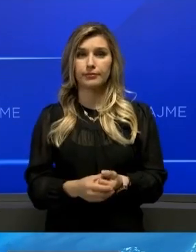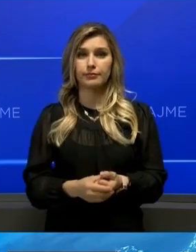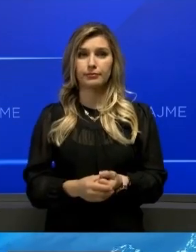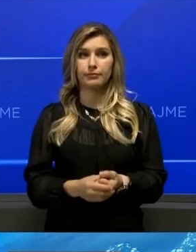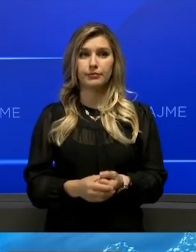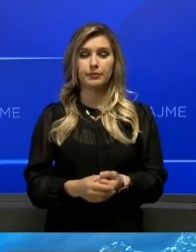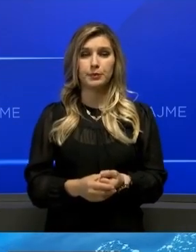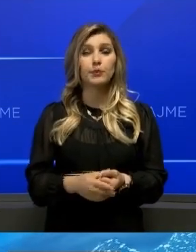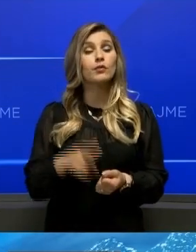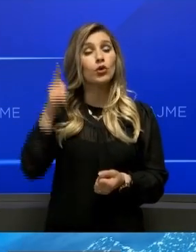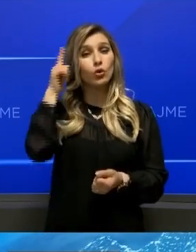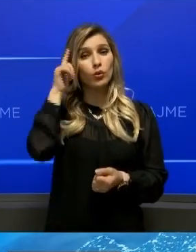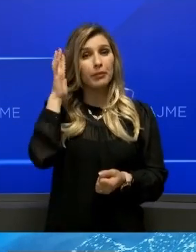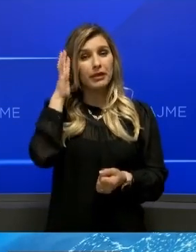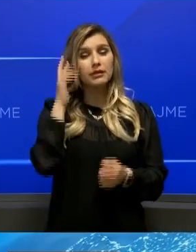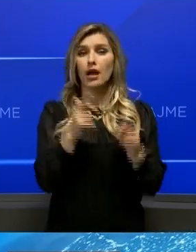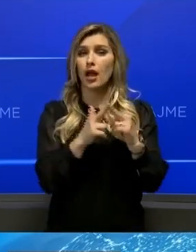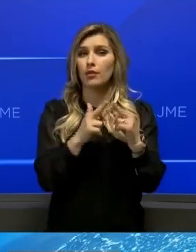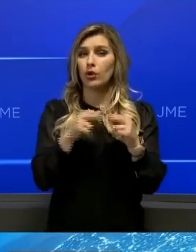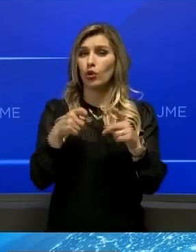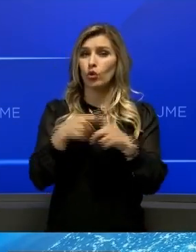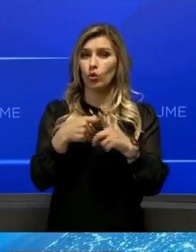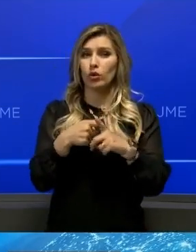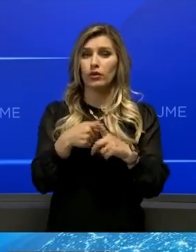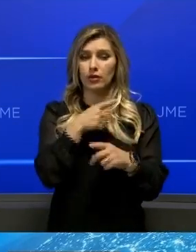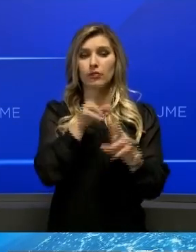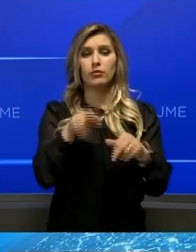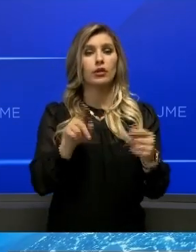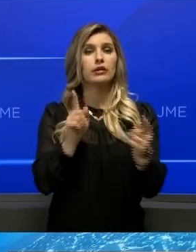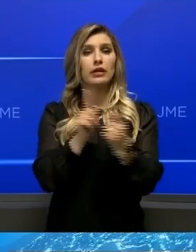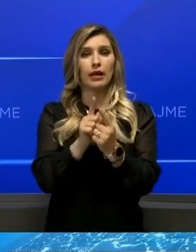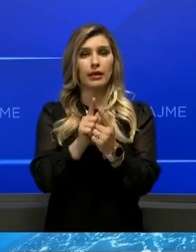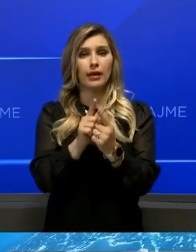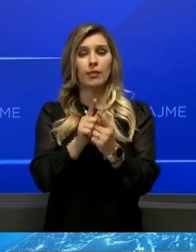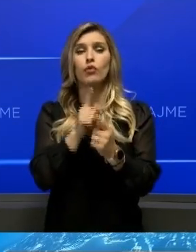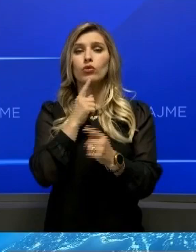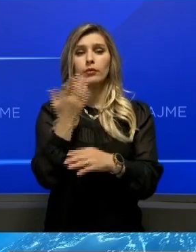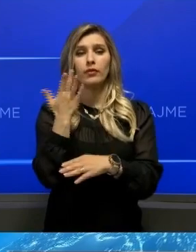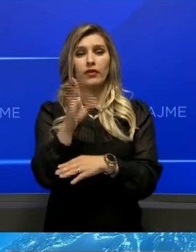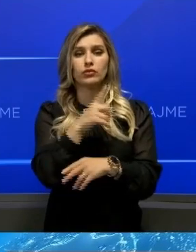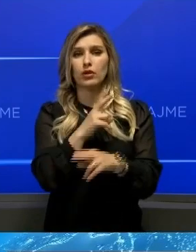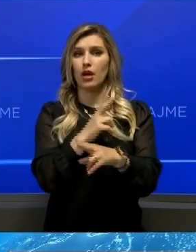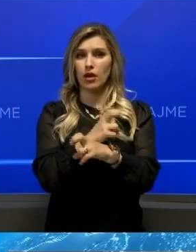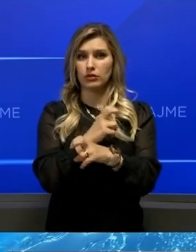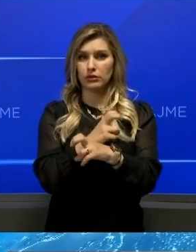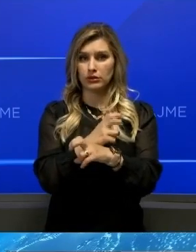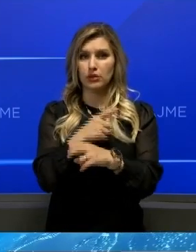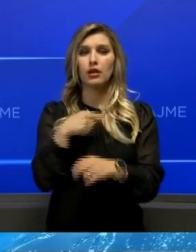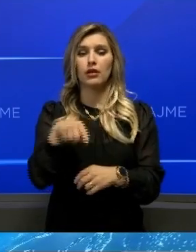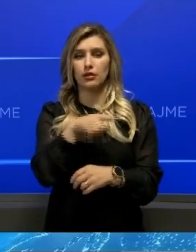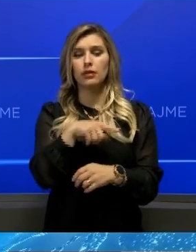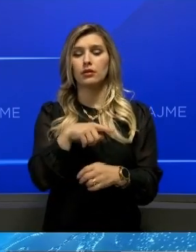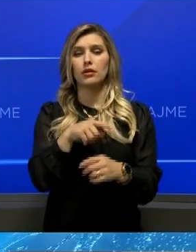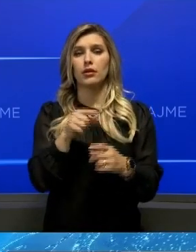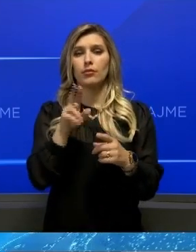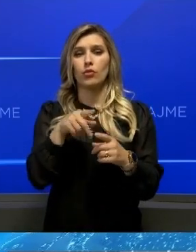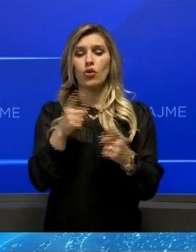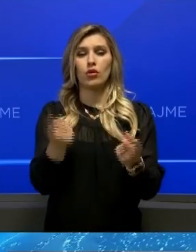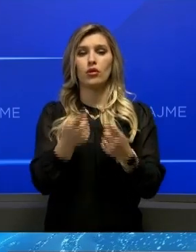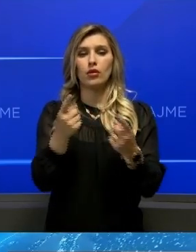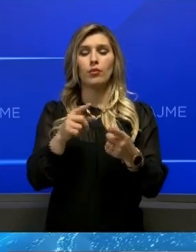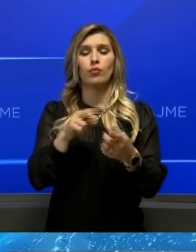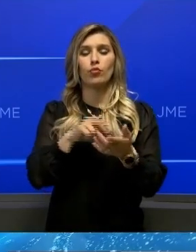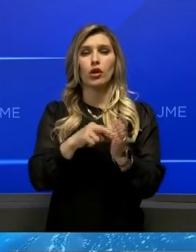E Kryeministri Kosovës Albin Kurti priti në takimë në një delegacion nga Austrija të cilit i prinin deputetet nga Partia Populore